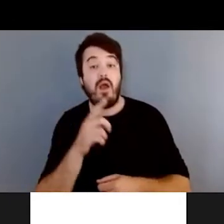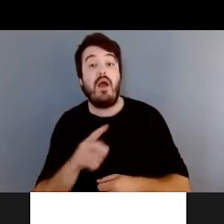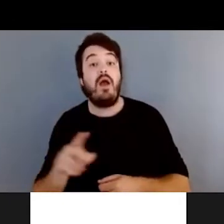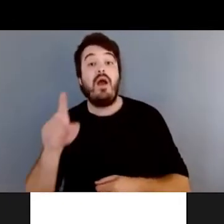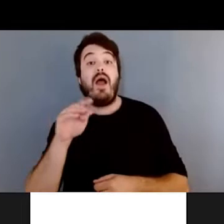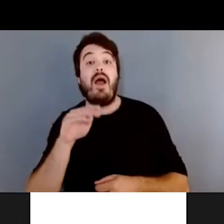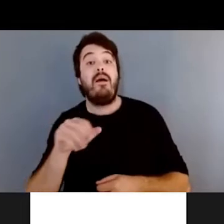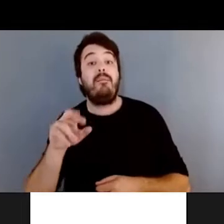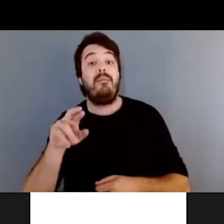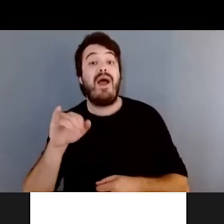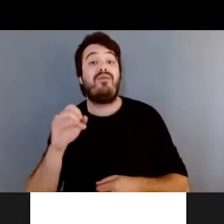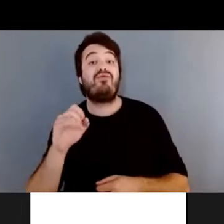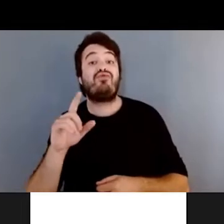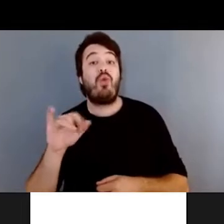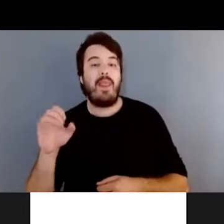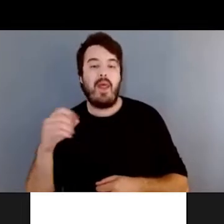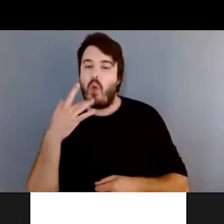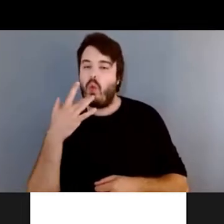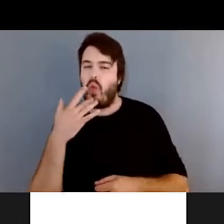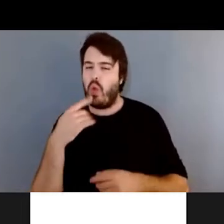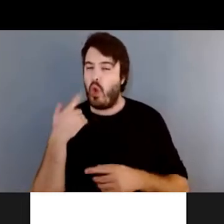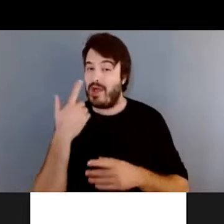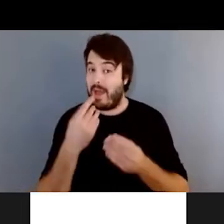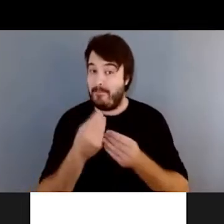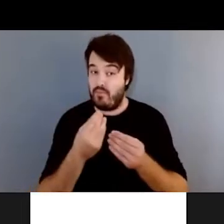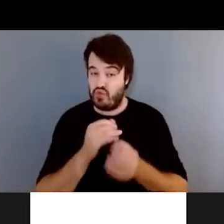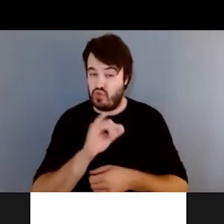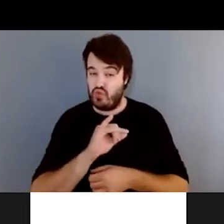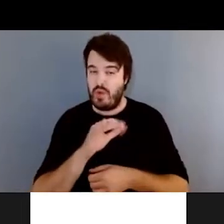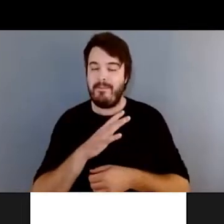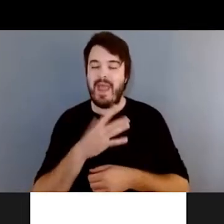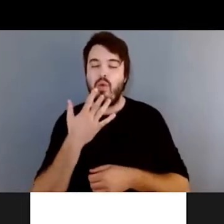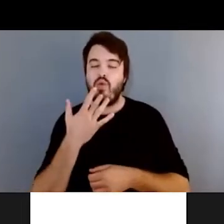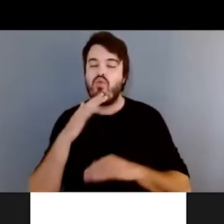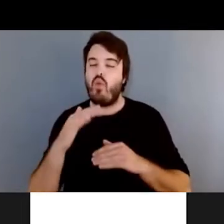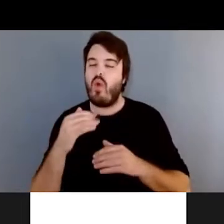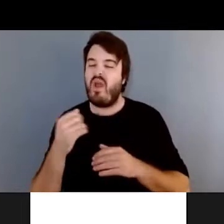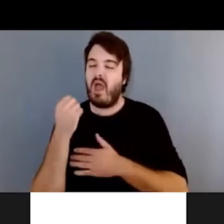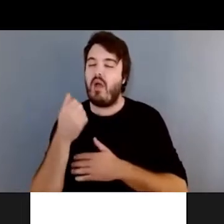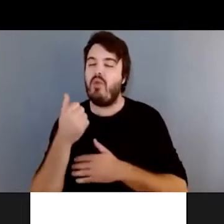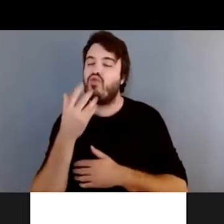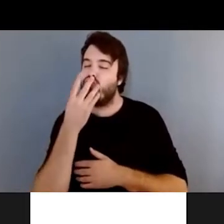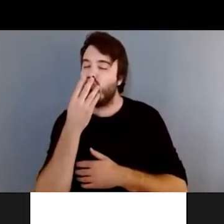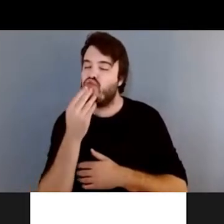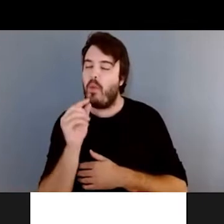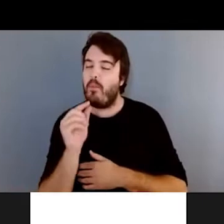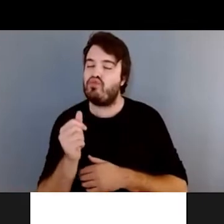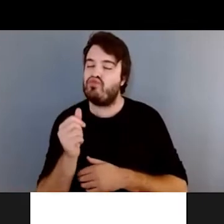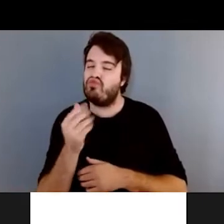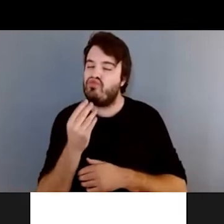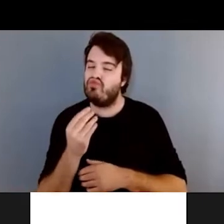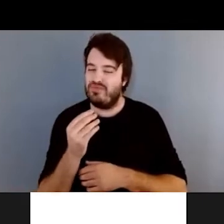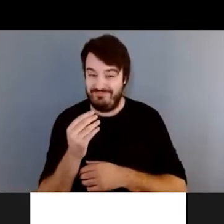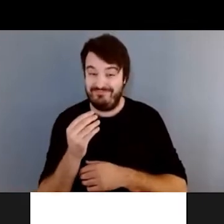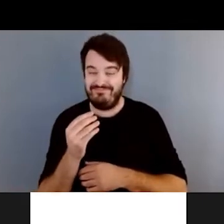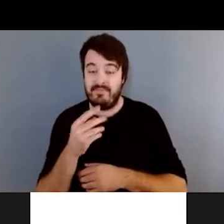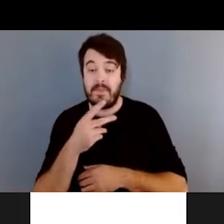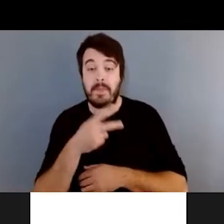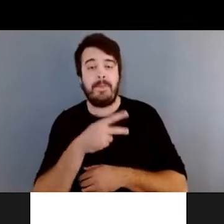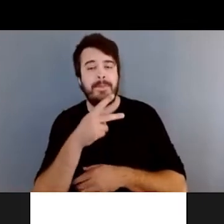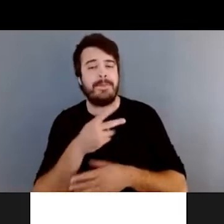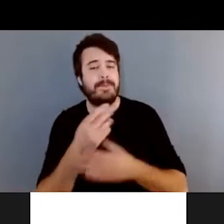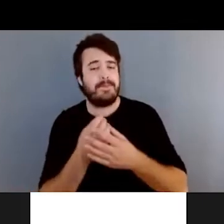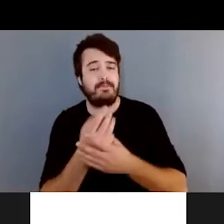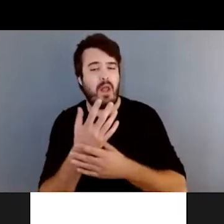qui ressemble beaucoup à l'origan, mais il est moins puissant, son goût. est un petit peu plus doux. Ces deux plantes-là,'est